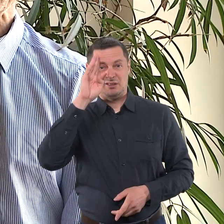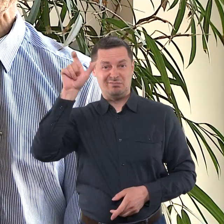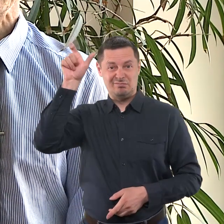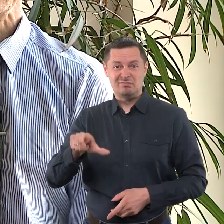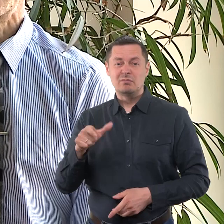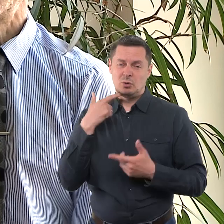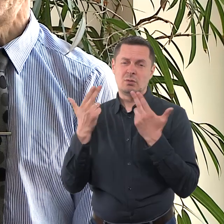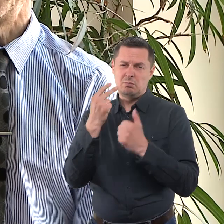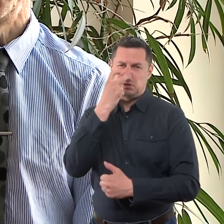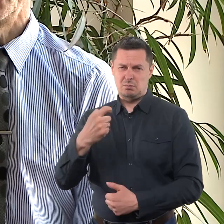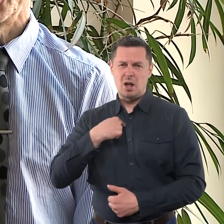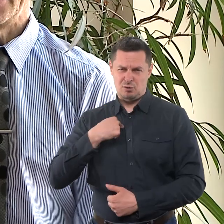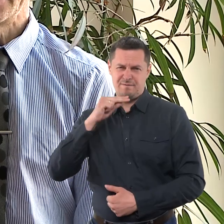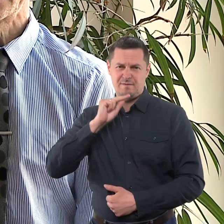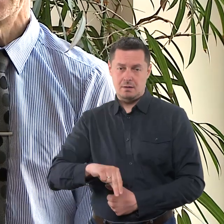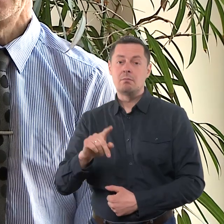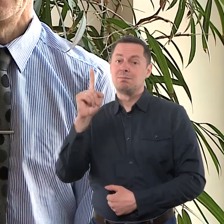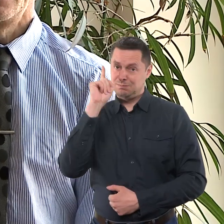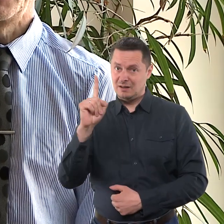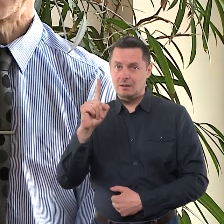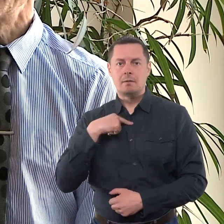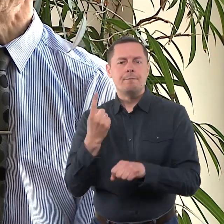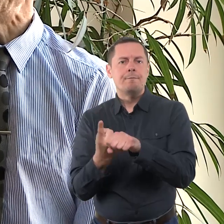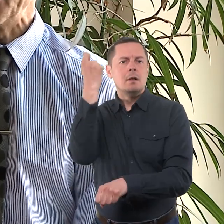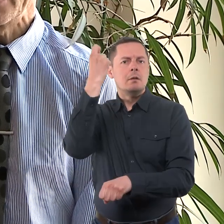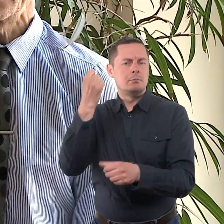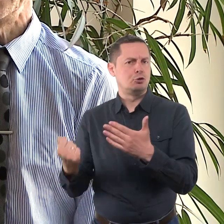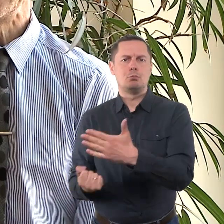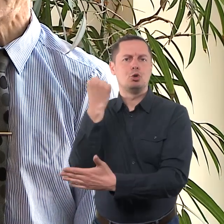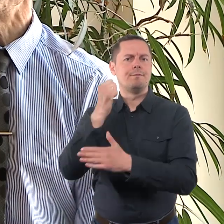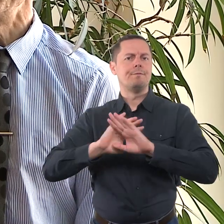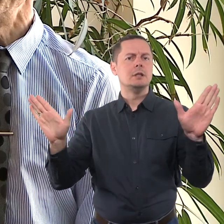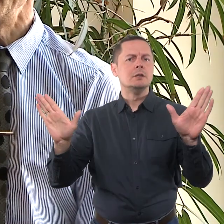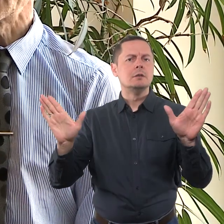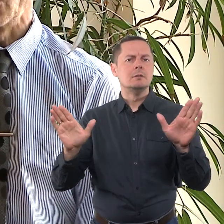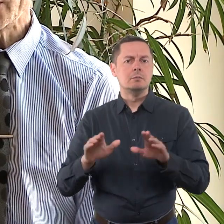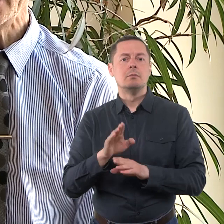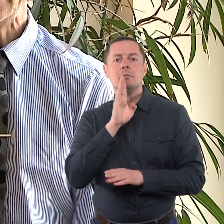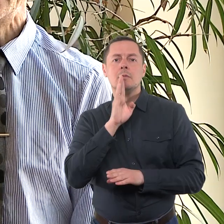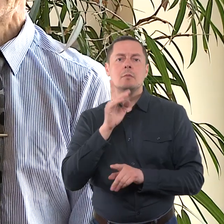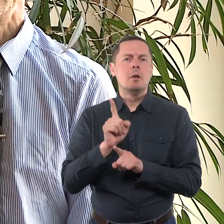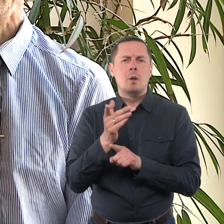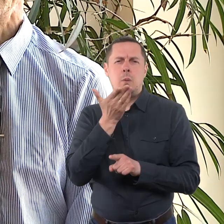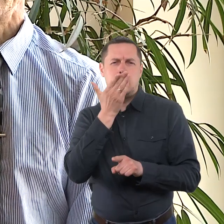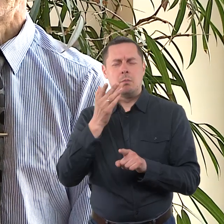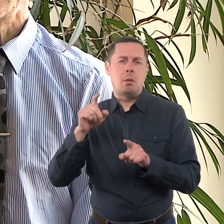Kaltinamasis savo kaltį priepažinų iš dalis, pasakydamas tik tiek, kad jis jai sudavė vieną smūgį,